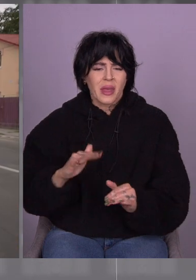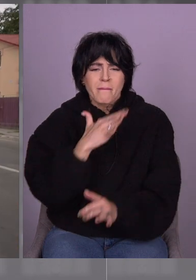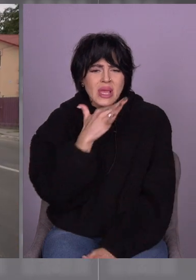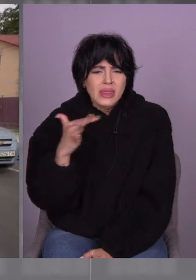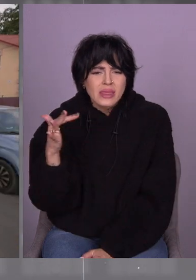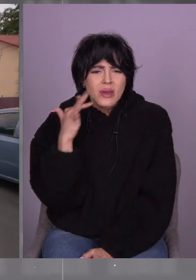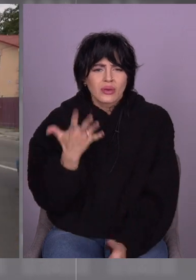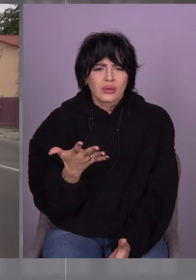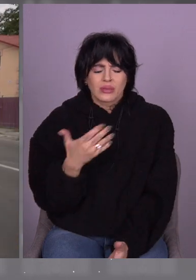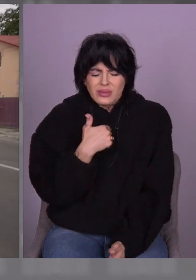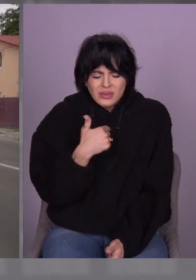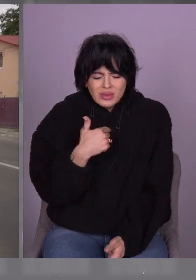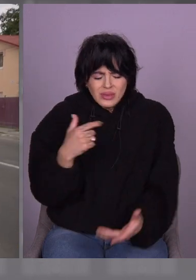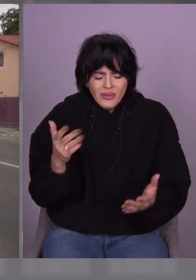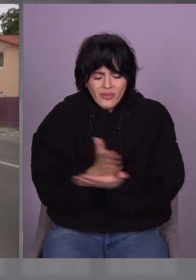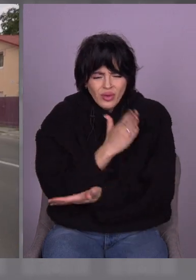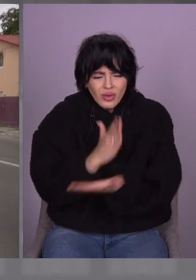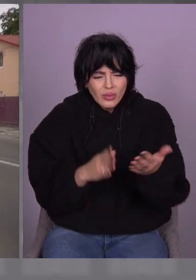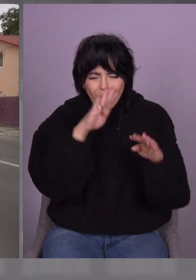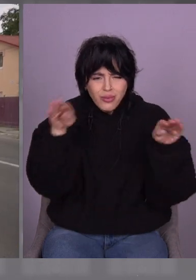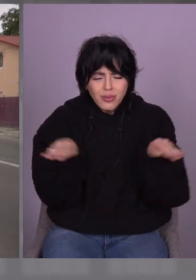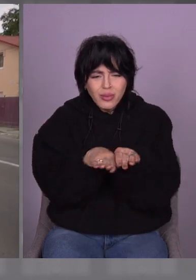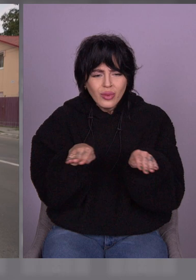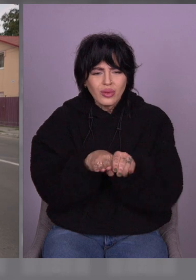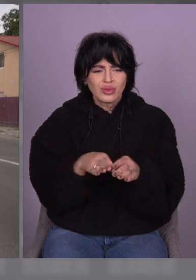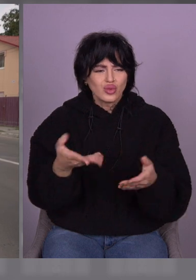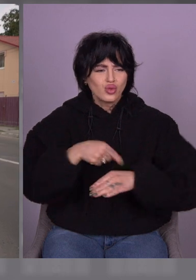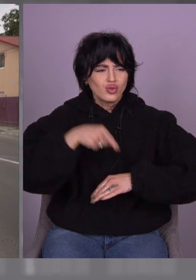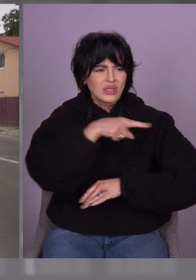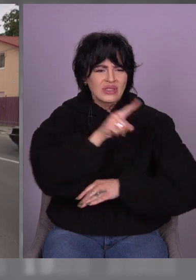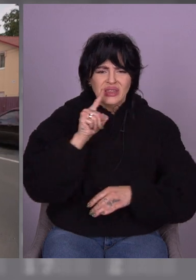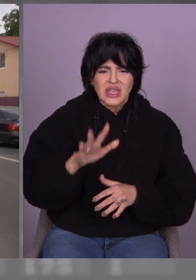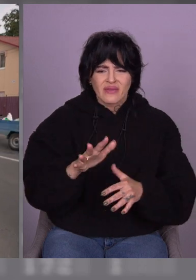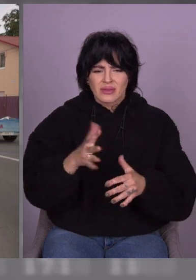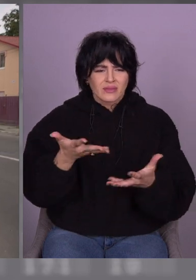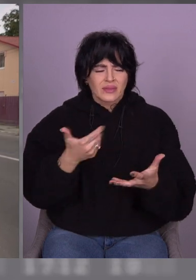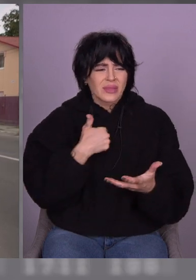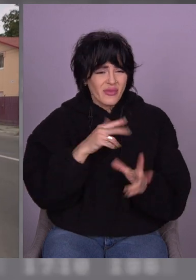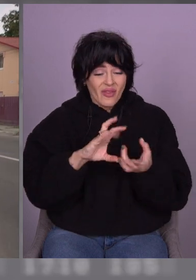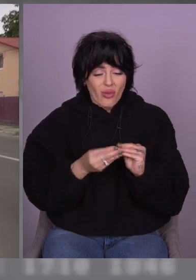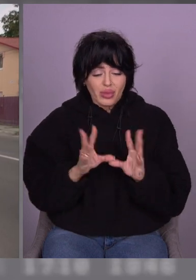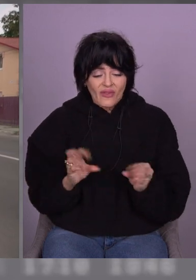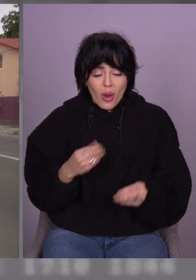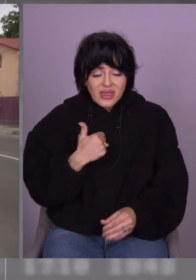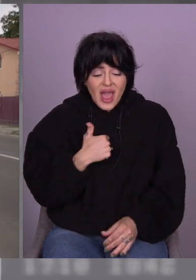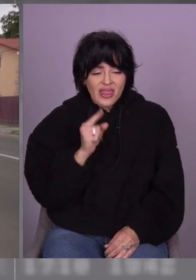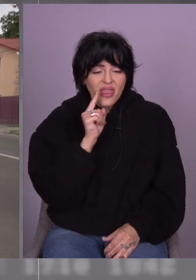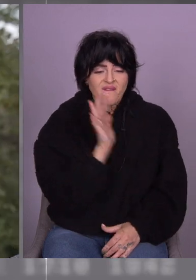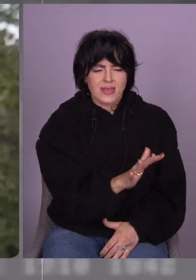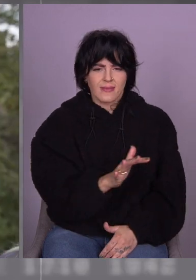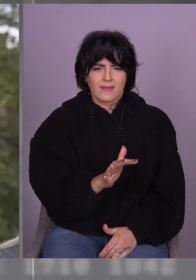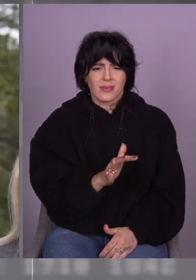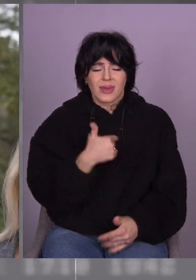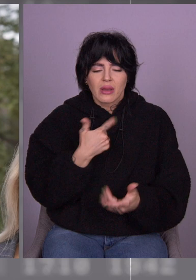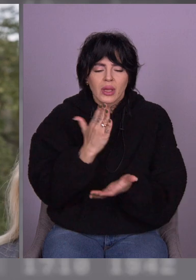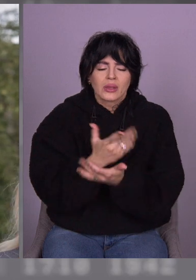Відчуття нелюбові, ненависти до цих покидьків, які прийшли на нашу землю, просто обідно.